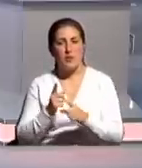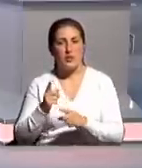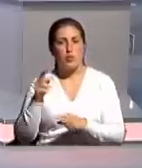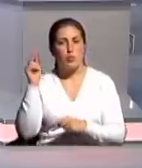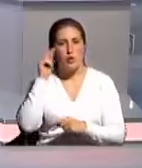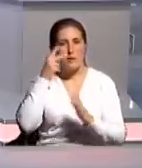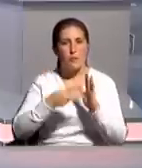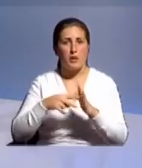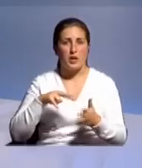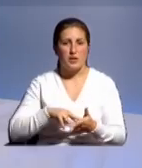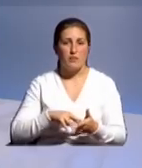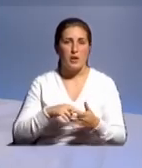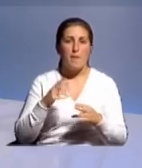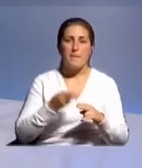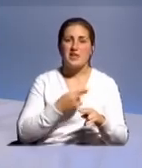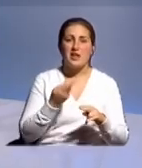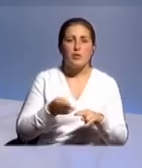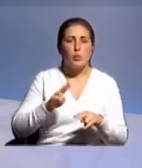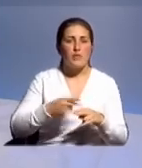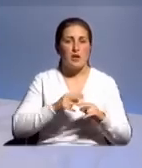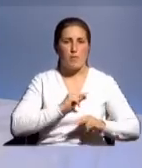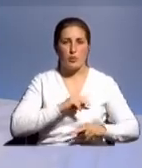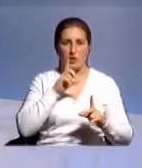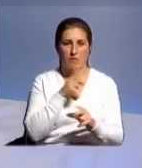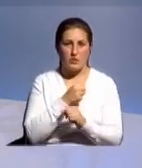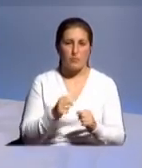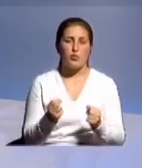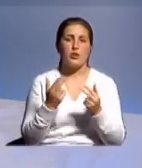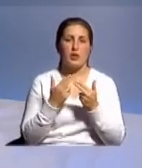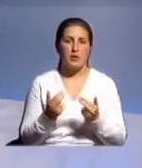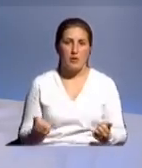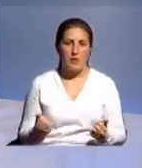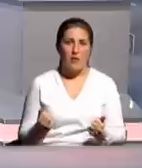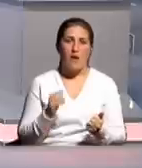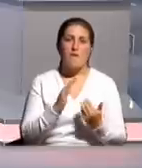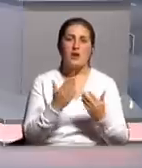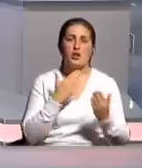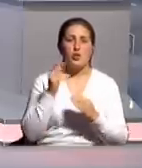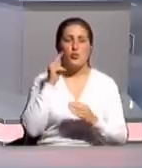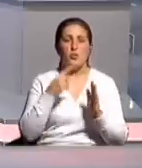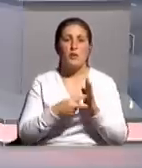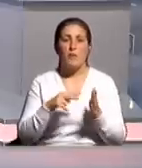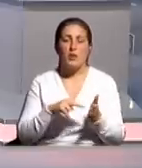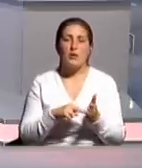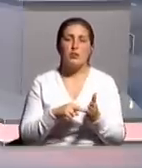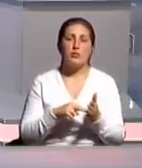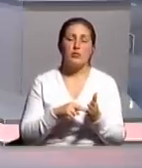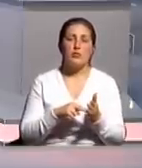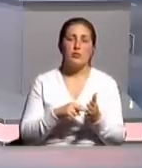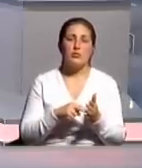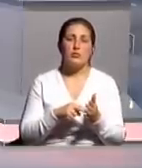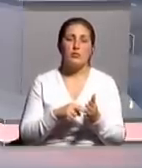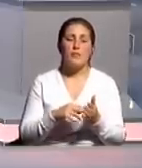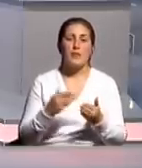без которых вот эта вот работа невозможна? Да. В отношении учебных планов тут с вами